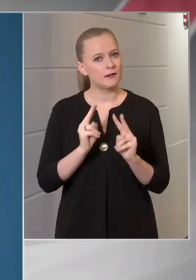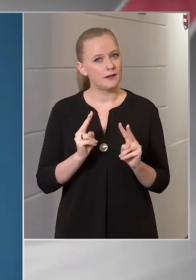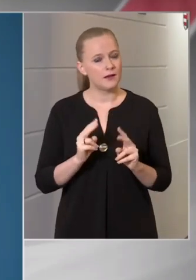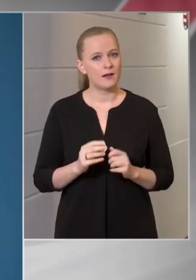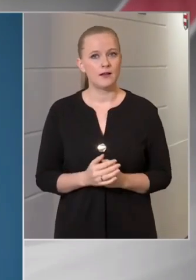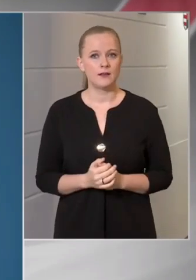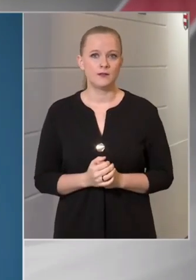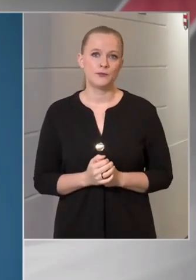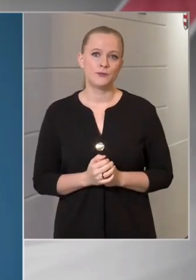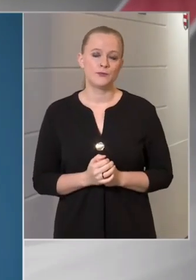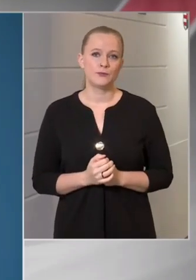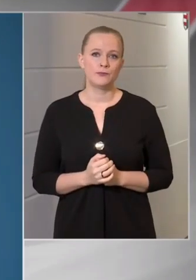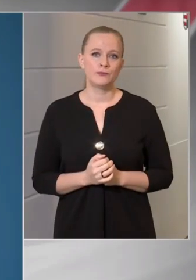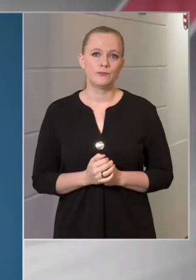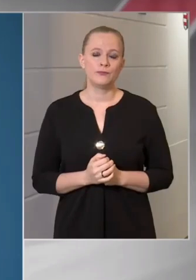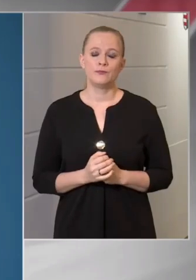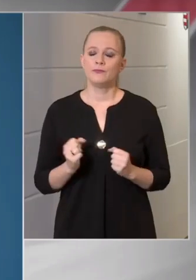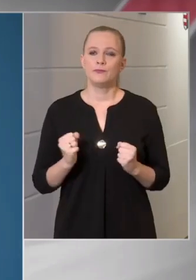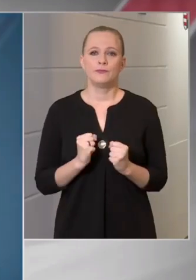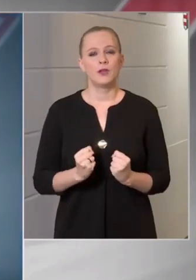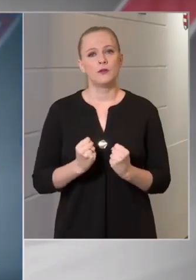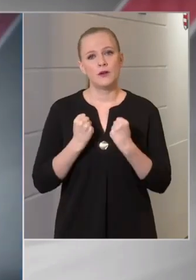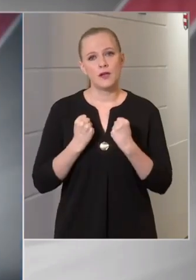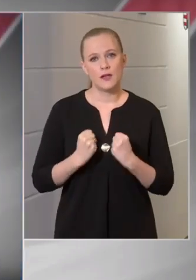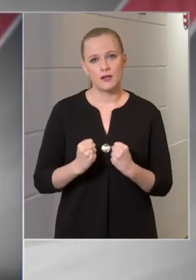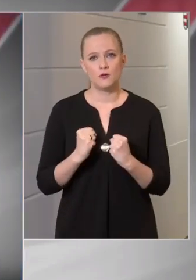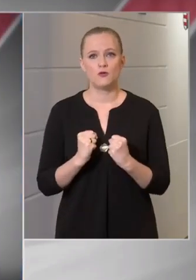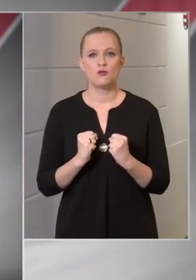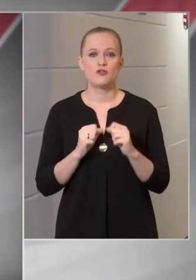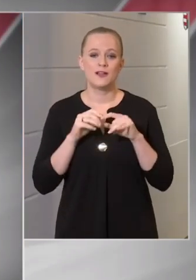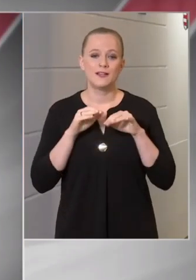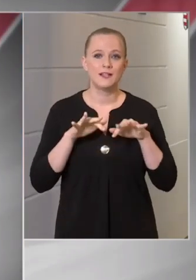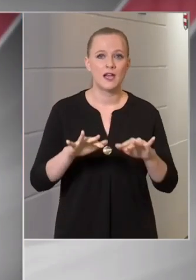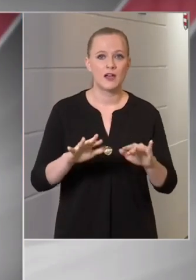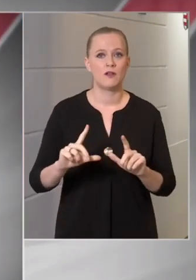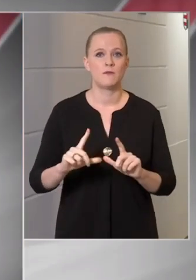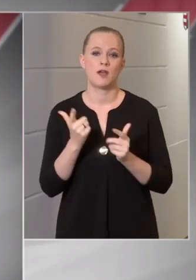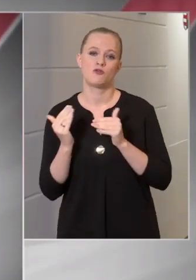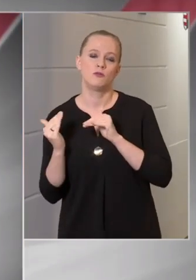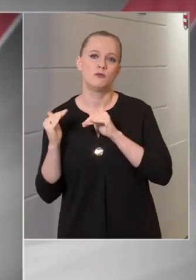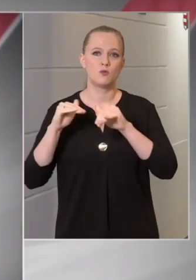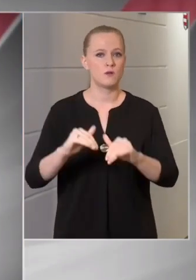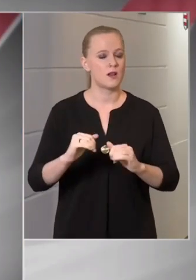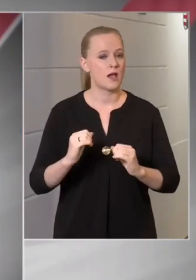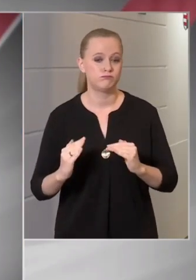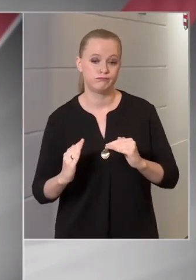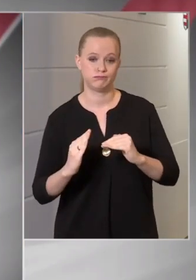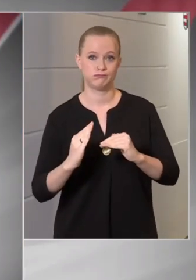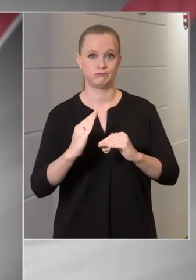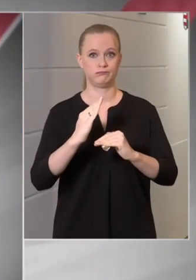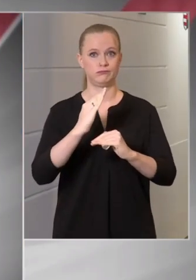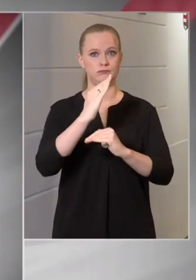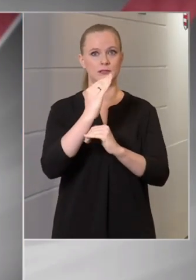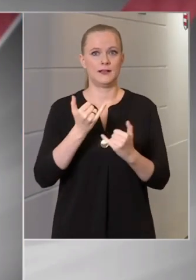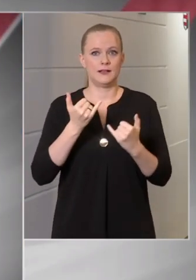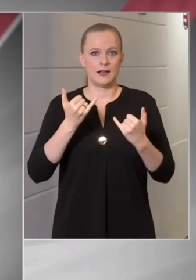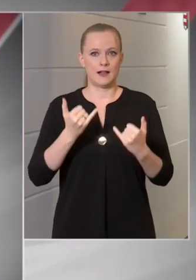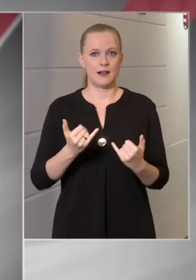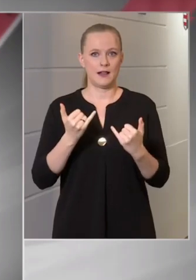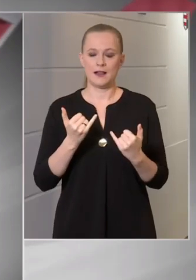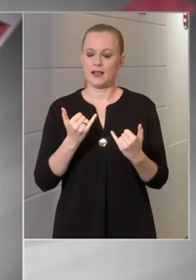nagyon erőteljes a járványnak ez a második hullámában tartó jelenleg